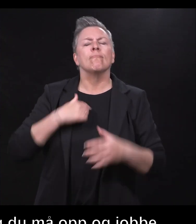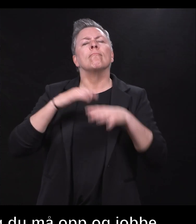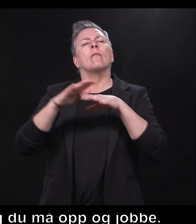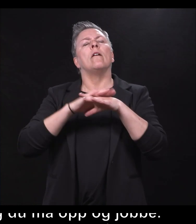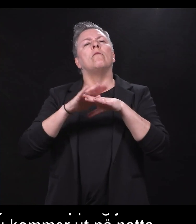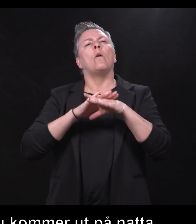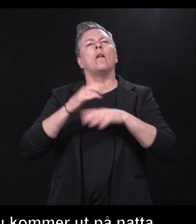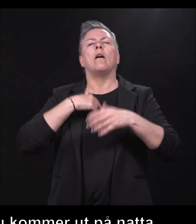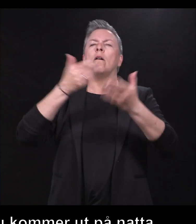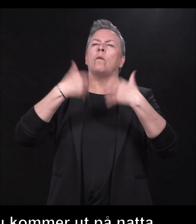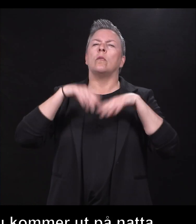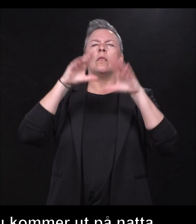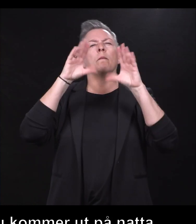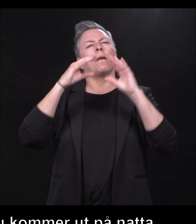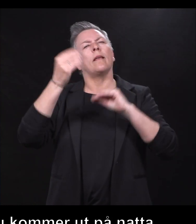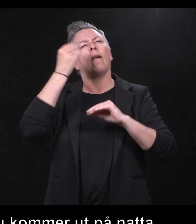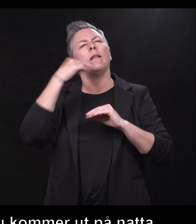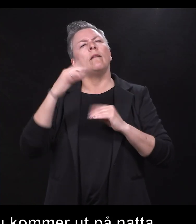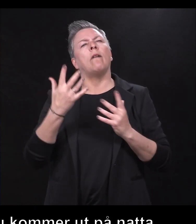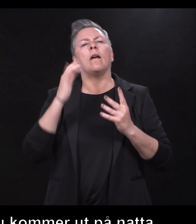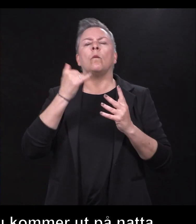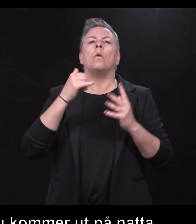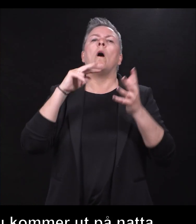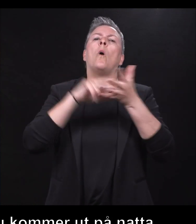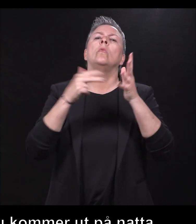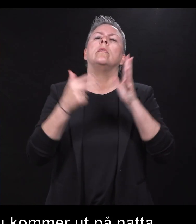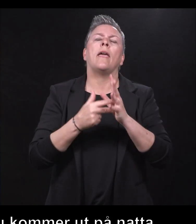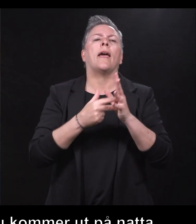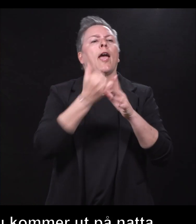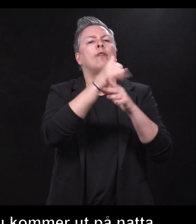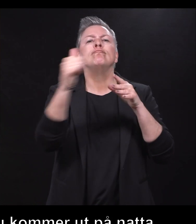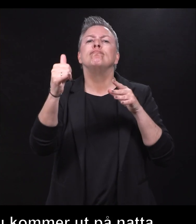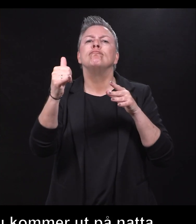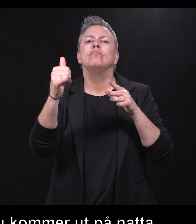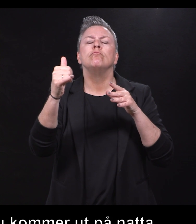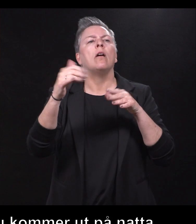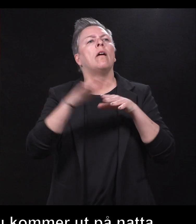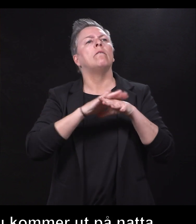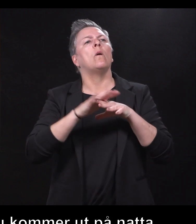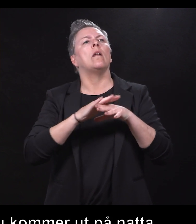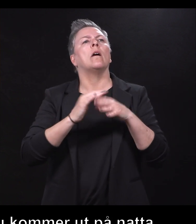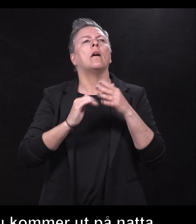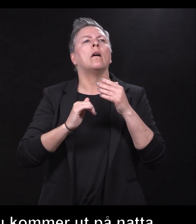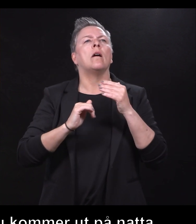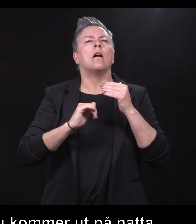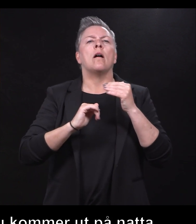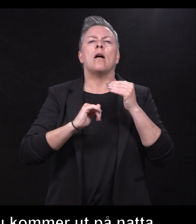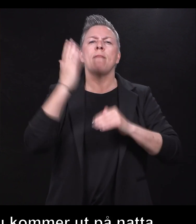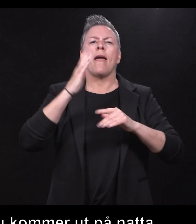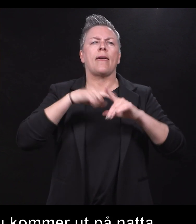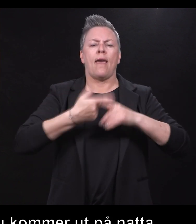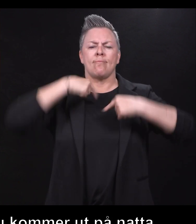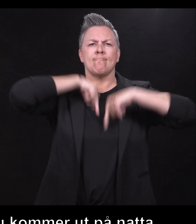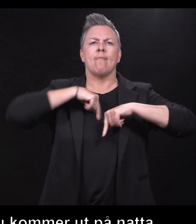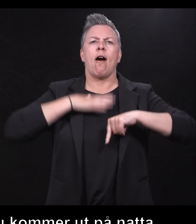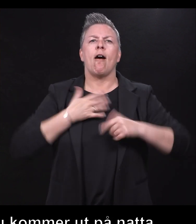fått bedre evne til å hantere ting på en måte. Jeg føler at jeg har mye mer å ta av i meg selv på en